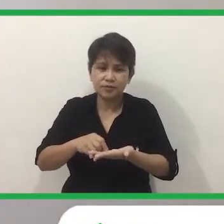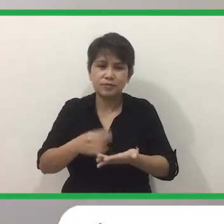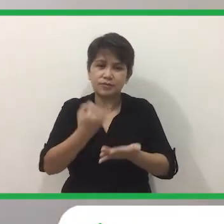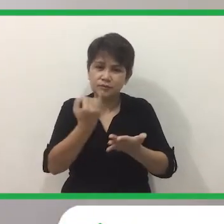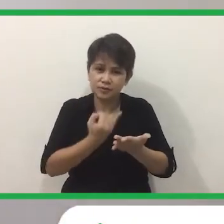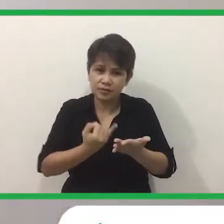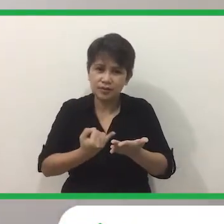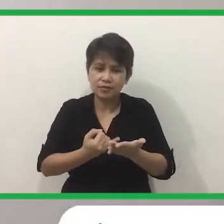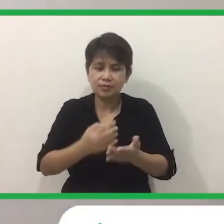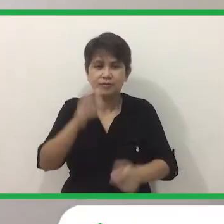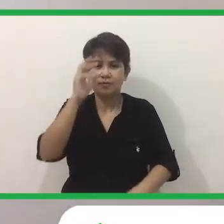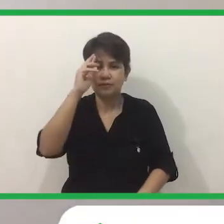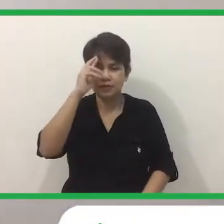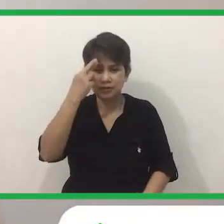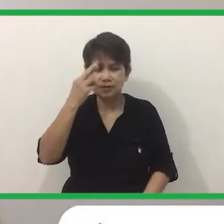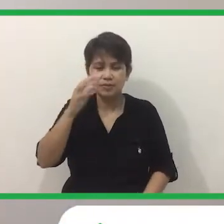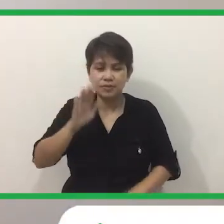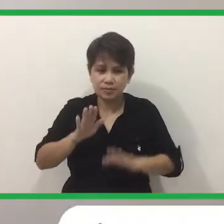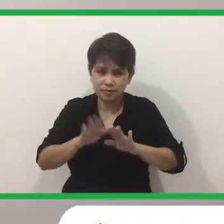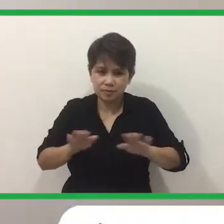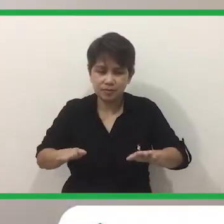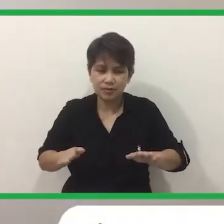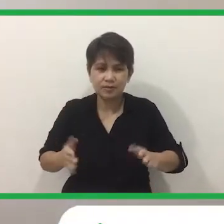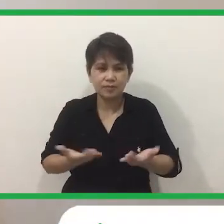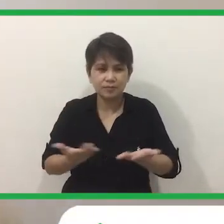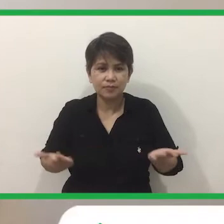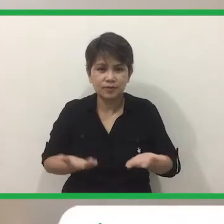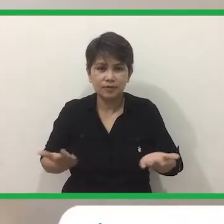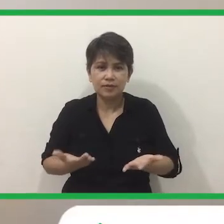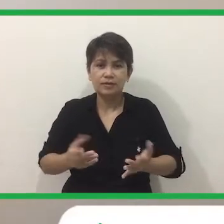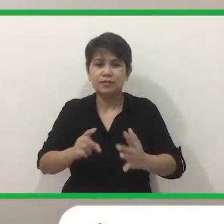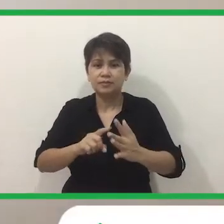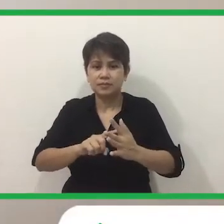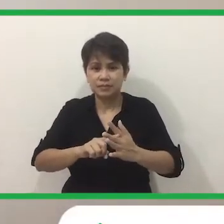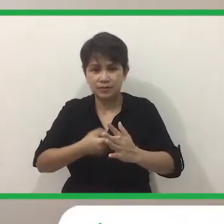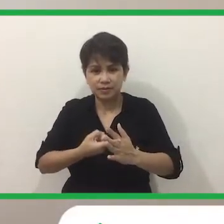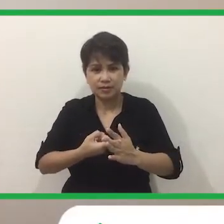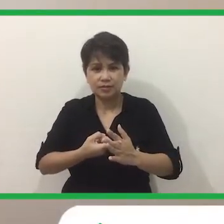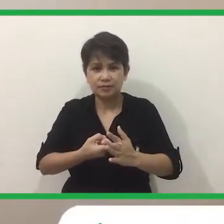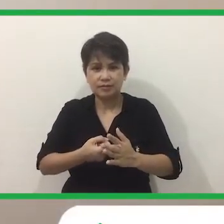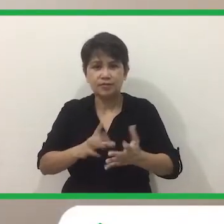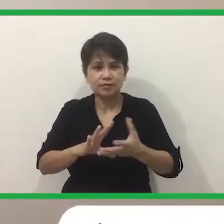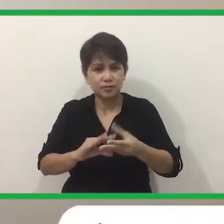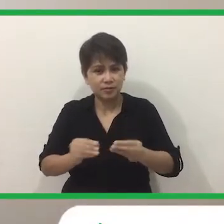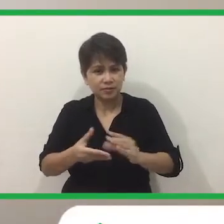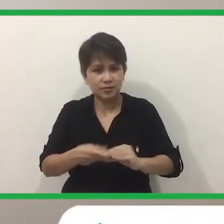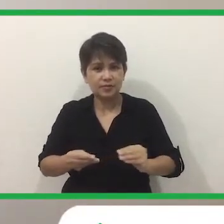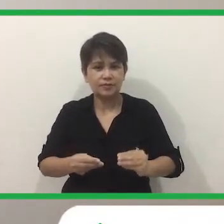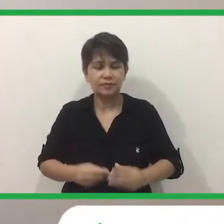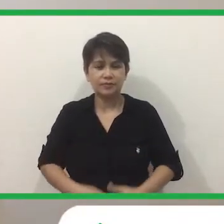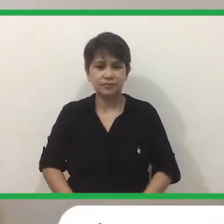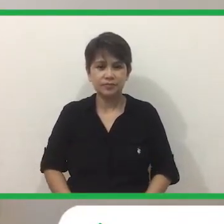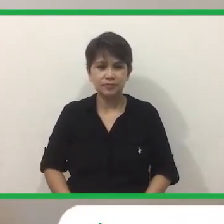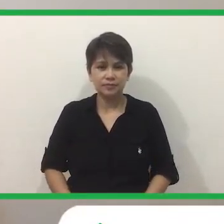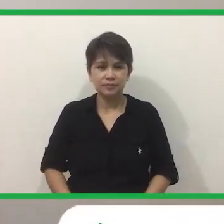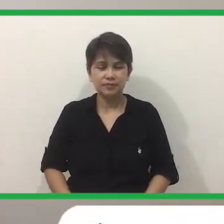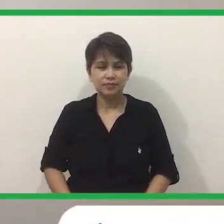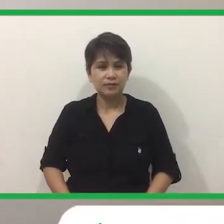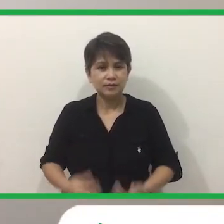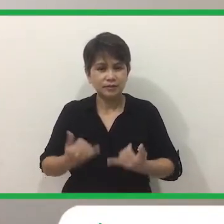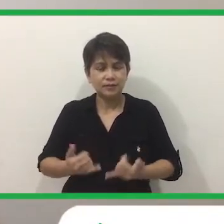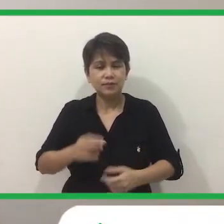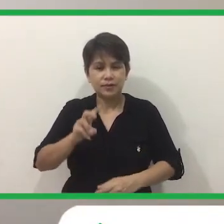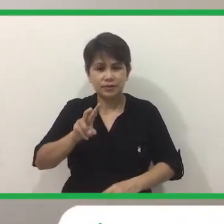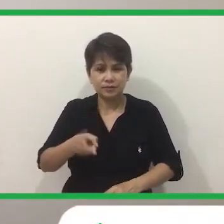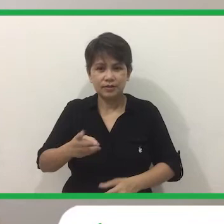Mariremind yung mga bata Kung saan Magsisimula Okay Ngayon Dumako na tayo dun Sa ating pangalawang